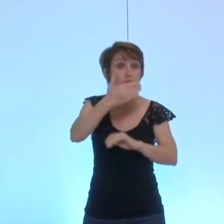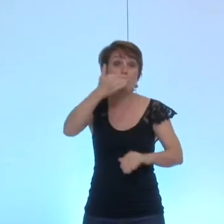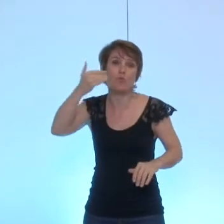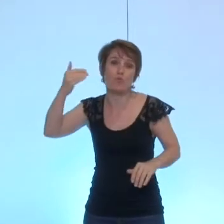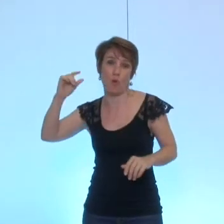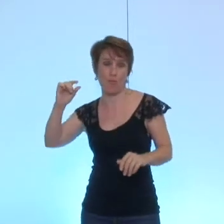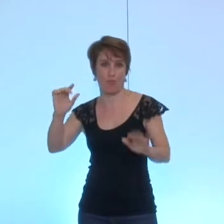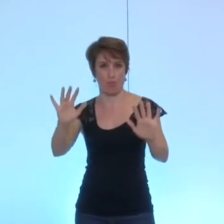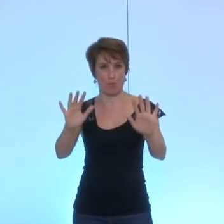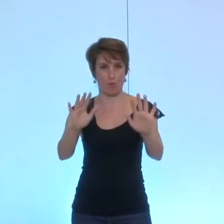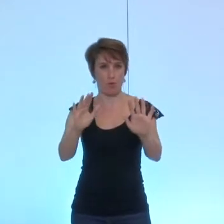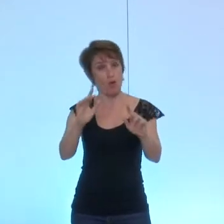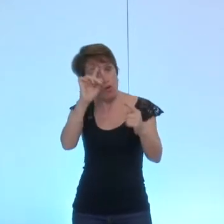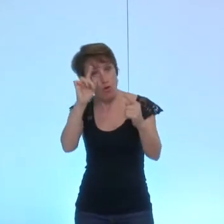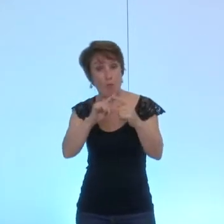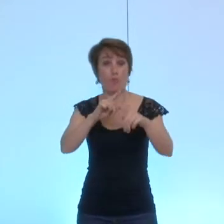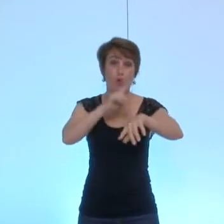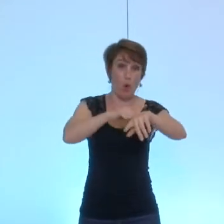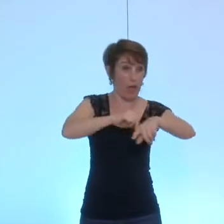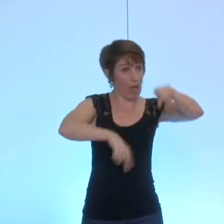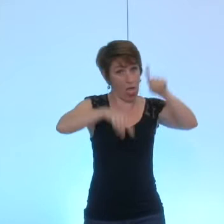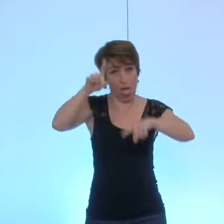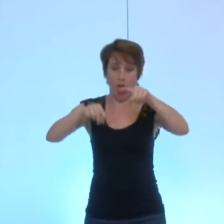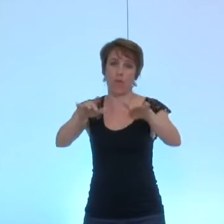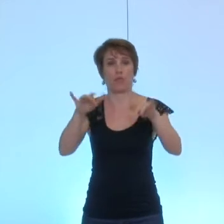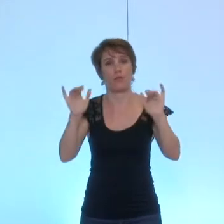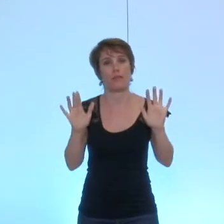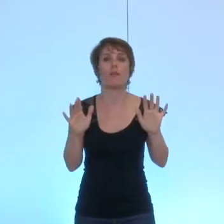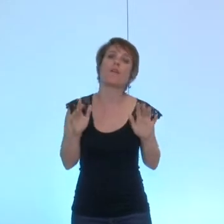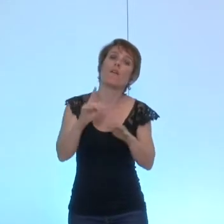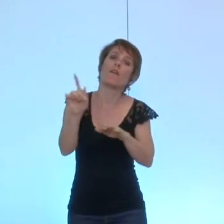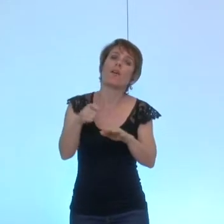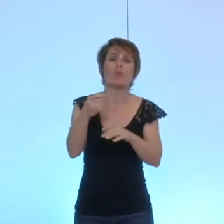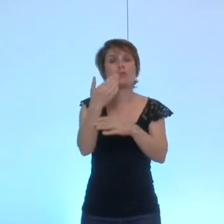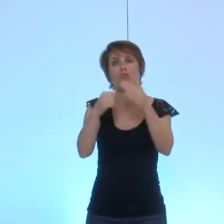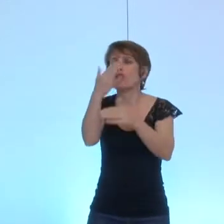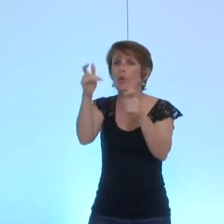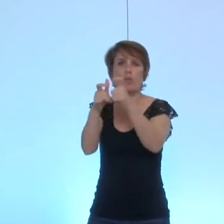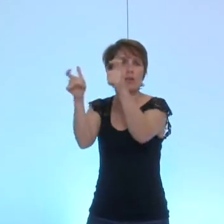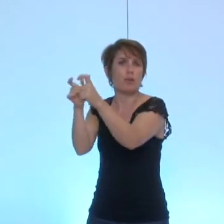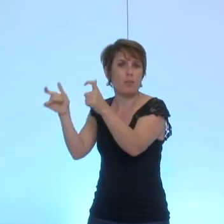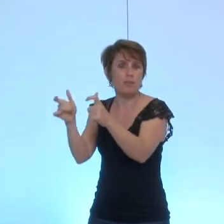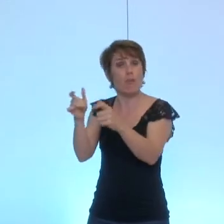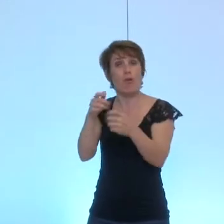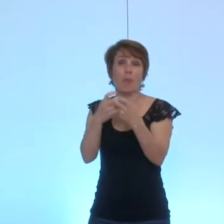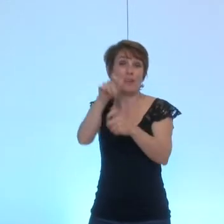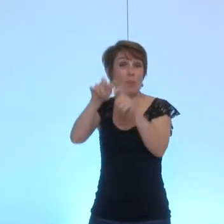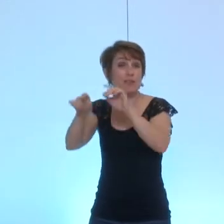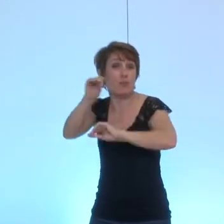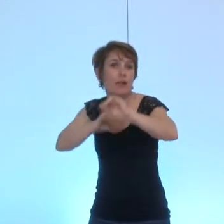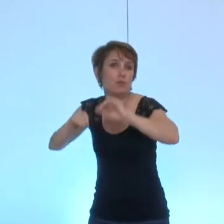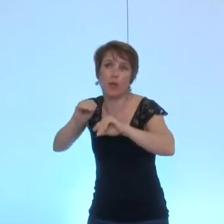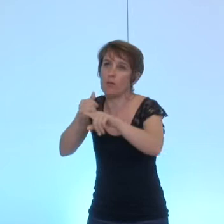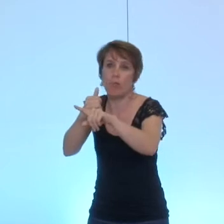'est possible les horaires atypiques évidemment quand il s'agit de personnel soignant etc dans d'autres structures ou dans d'autres établissements c'est